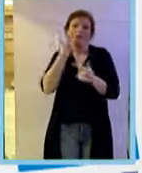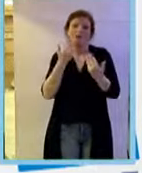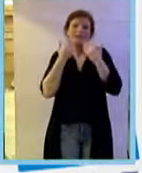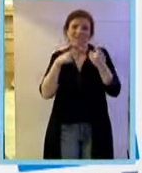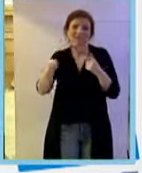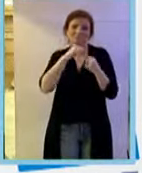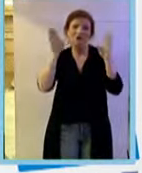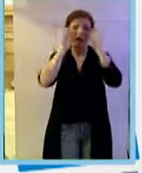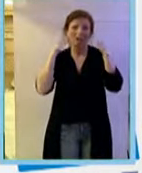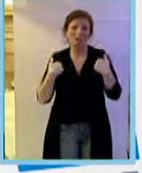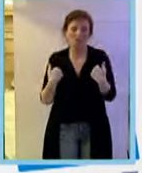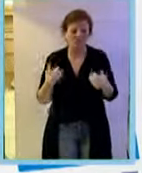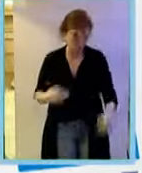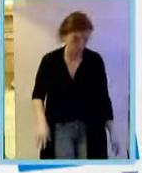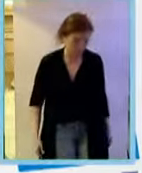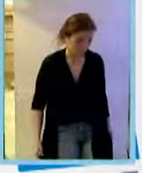attenzione